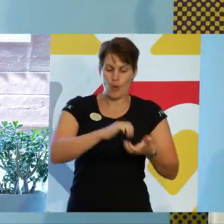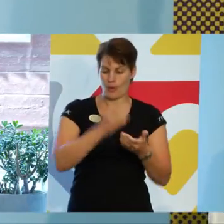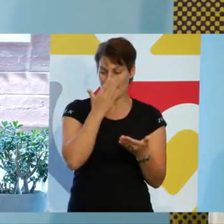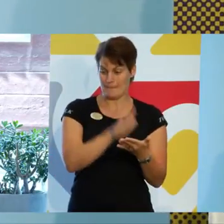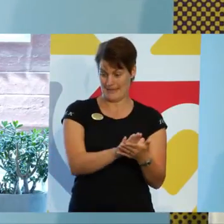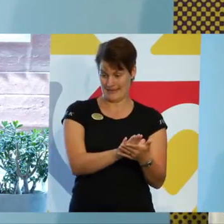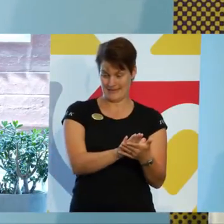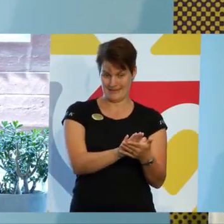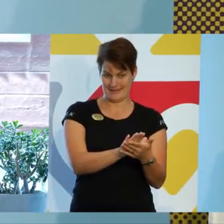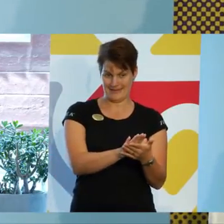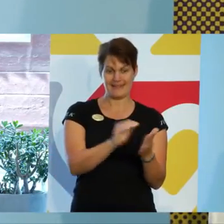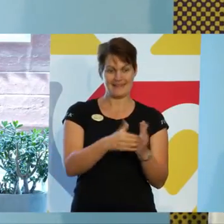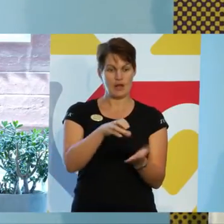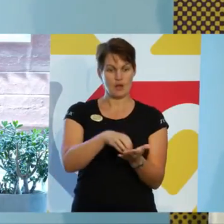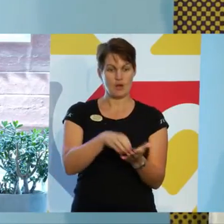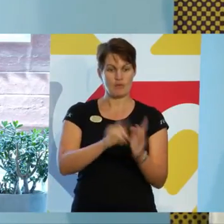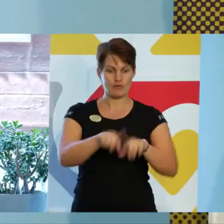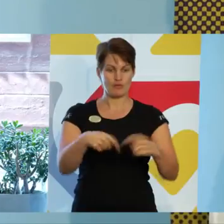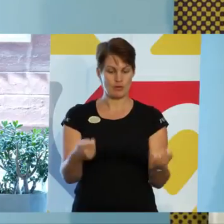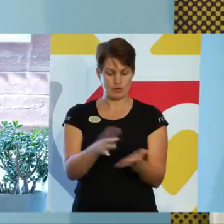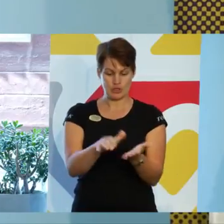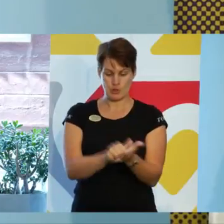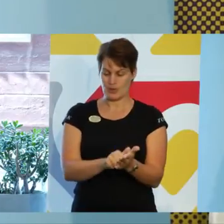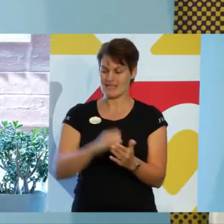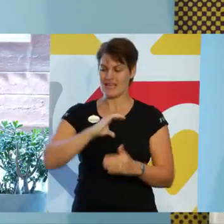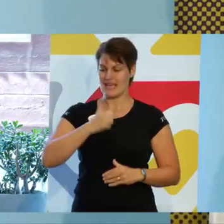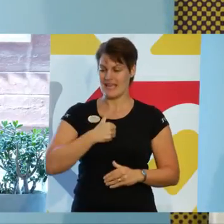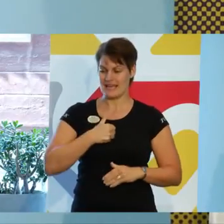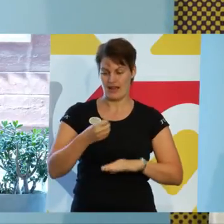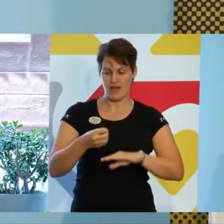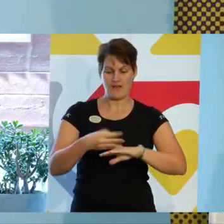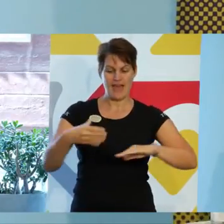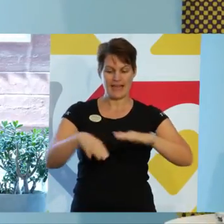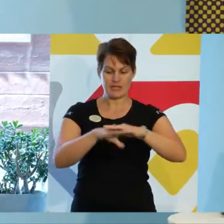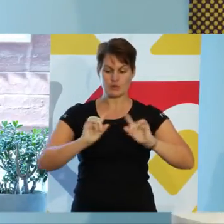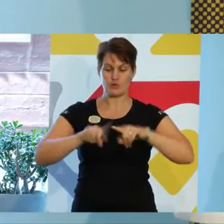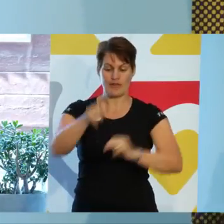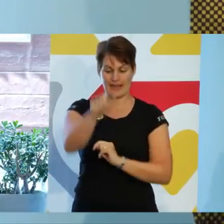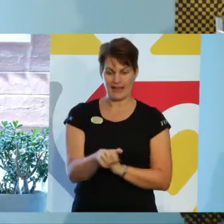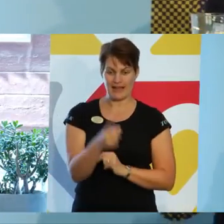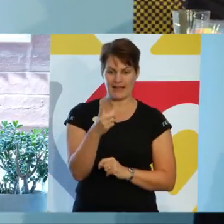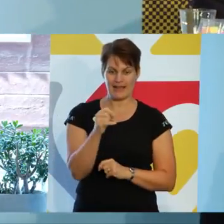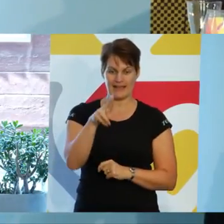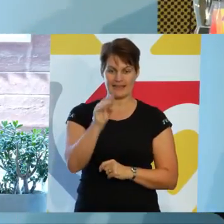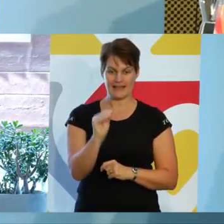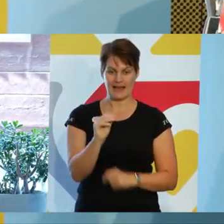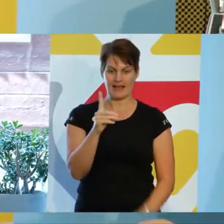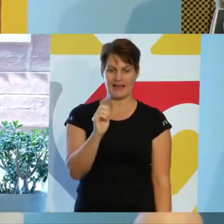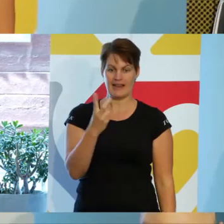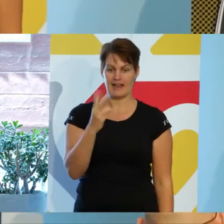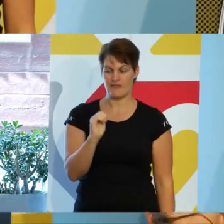till kommunförbundet Skånes egen värdegrundsutvecklare Linda Lovå. Och